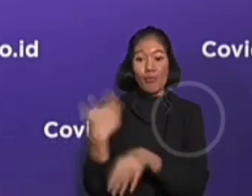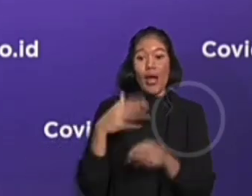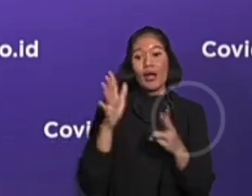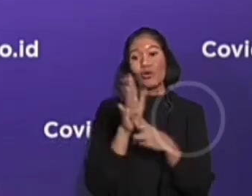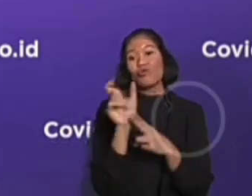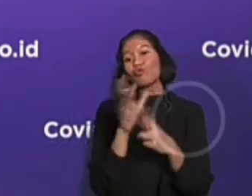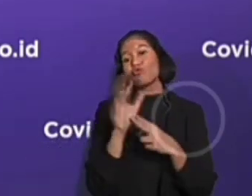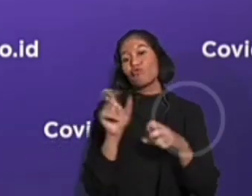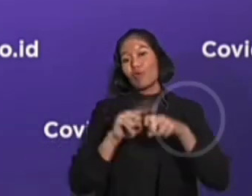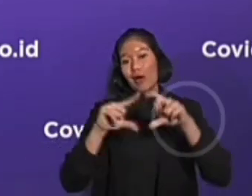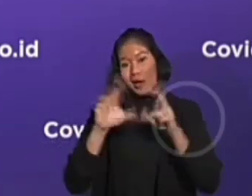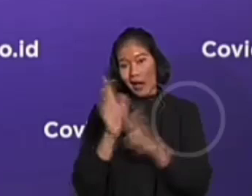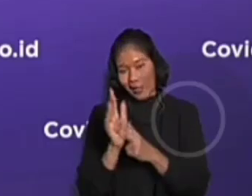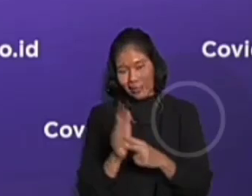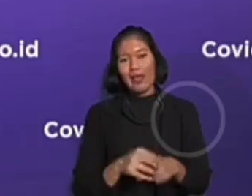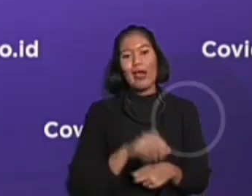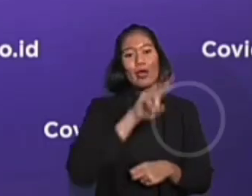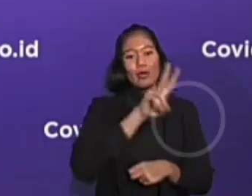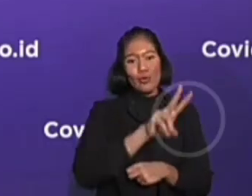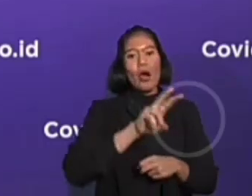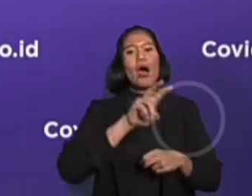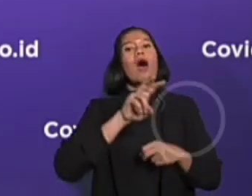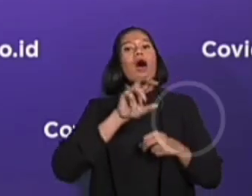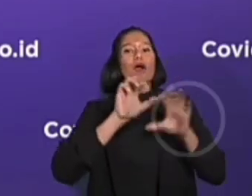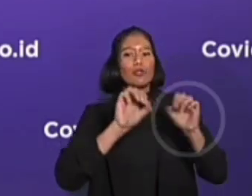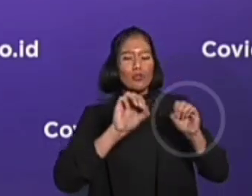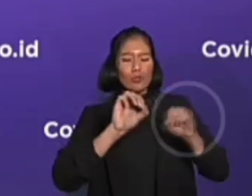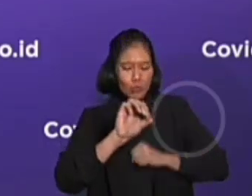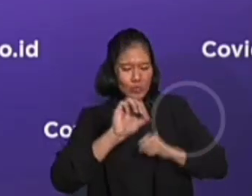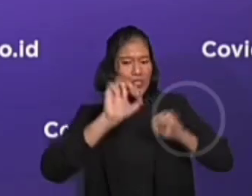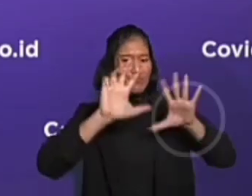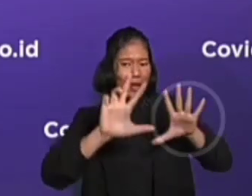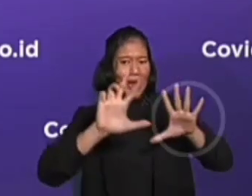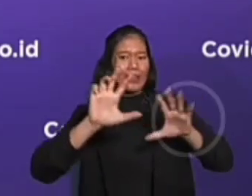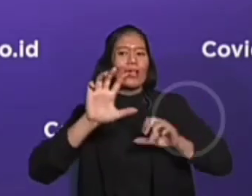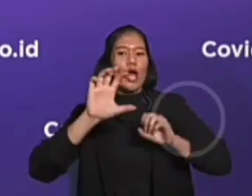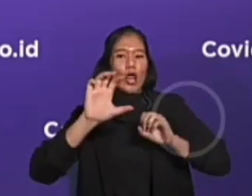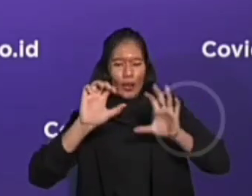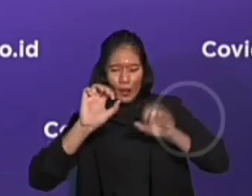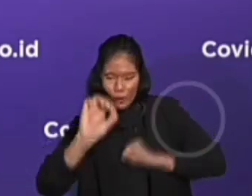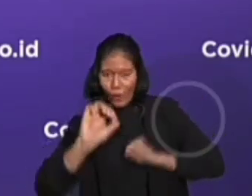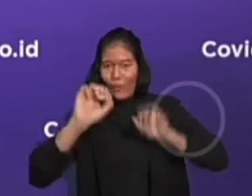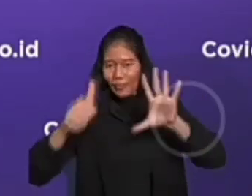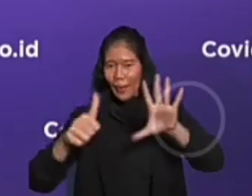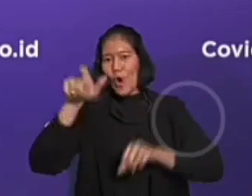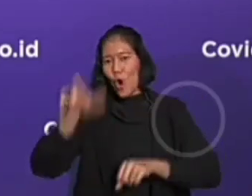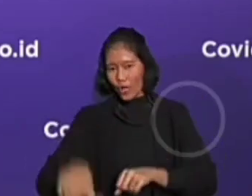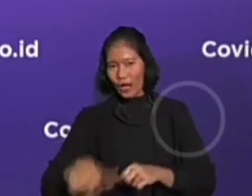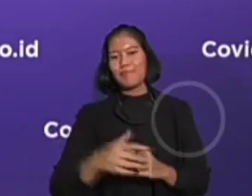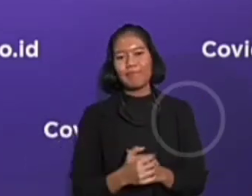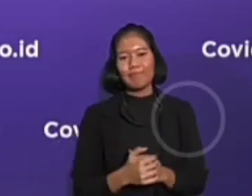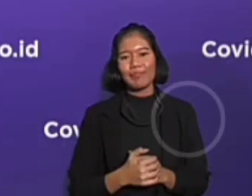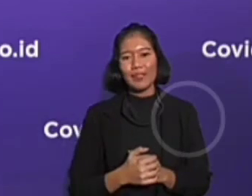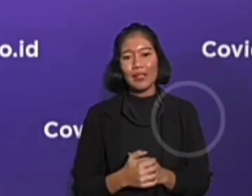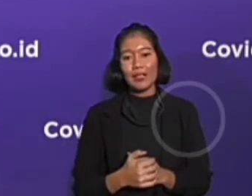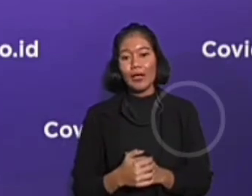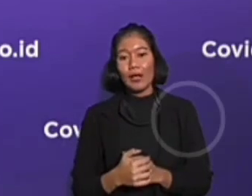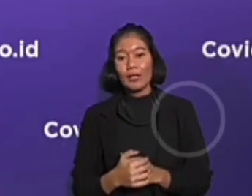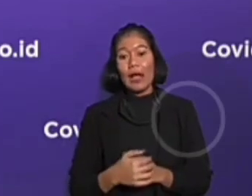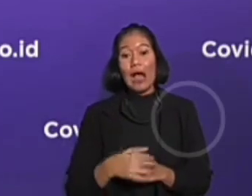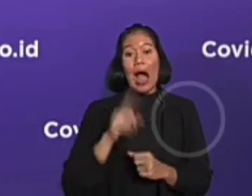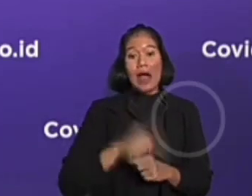sebanyak 296 PMI. PMI yang pulang berasal dari 83 negara